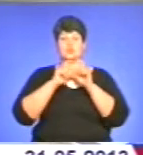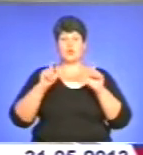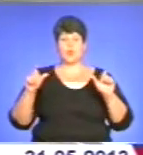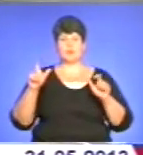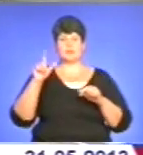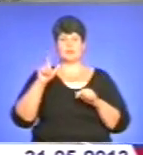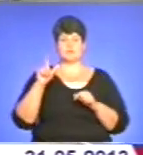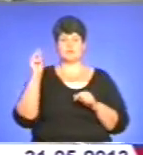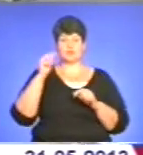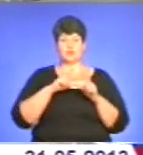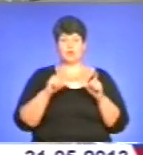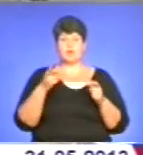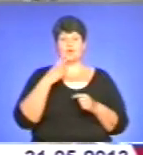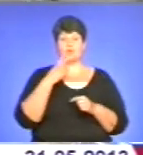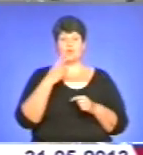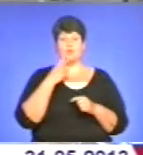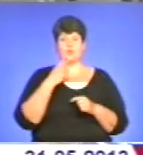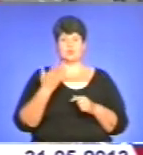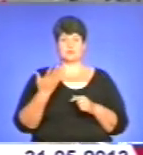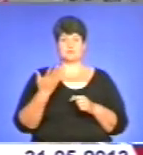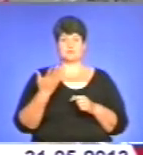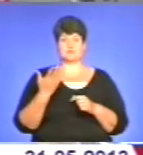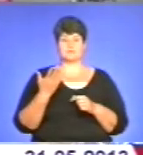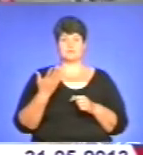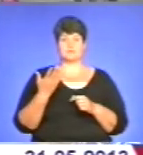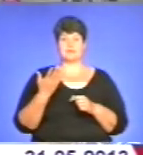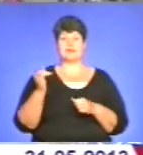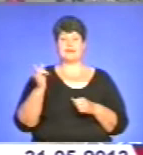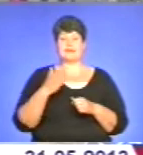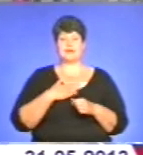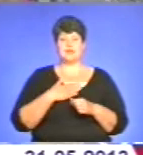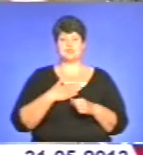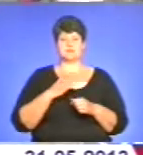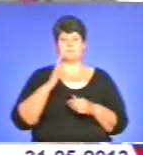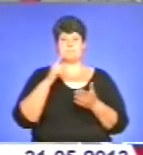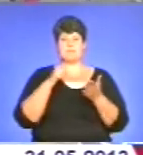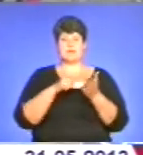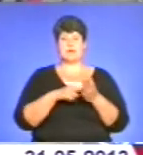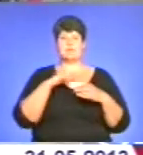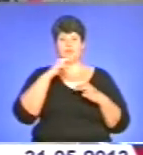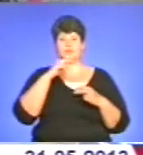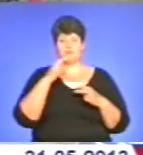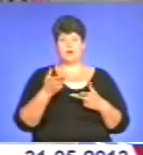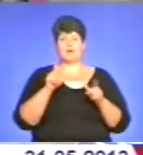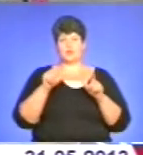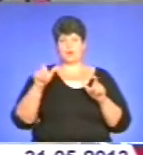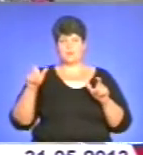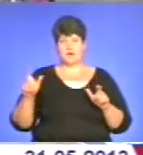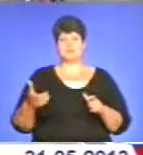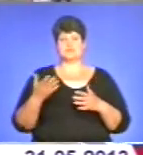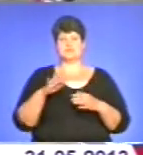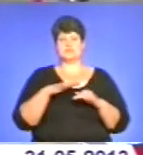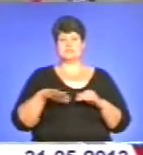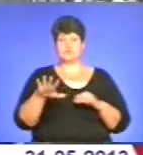сьогодні курить тютюн. І наша мета якраз привернути увагу громадськості, привернути